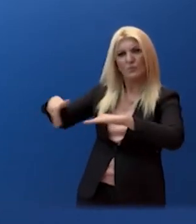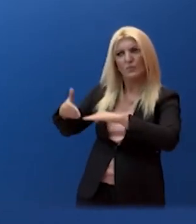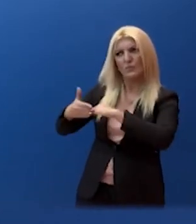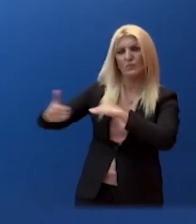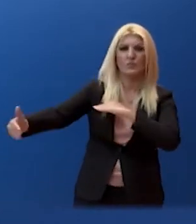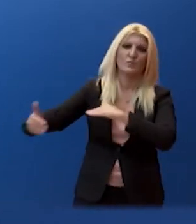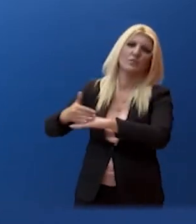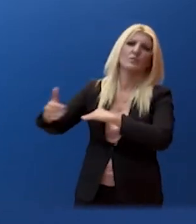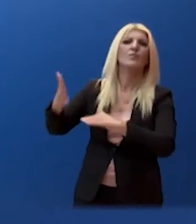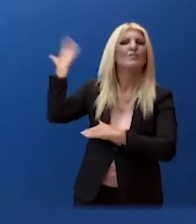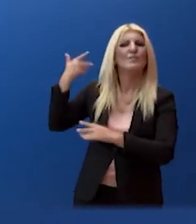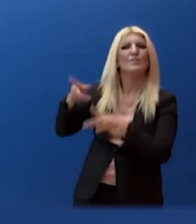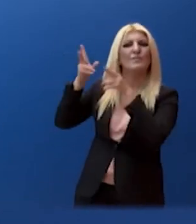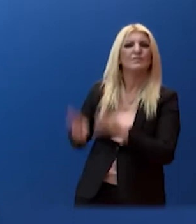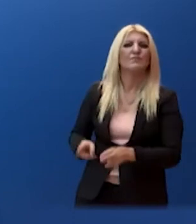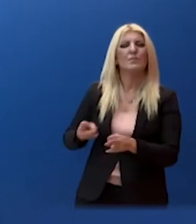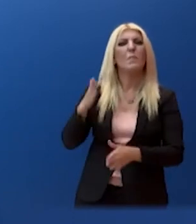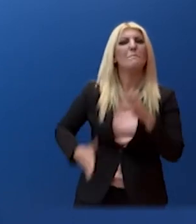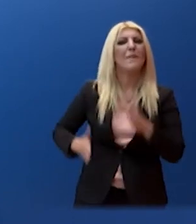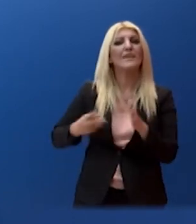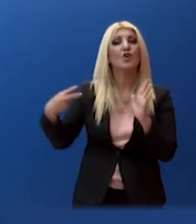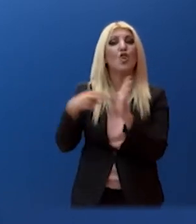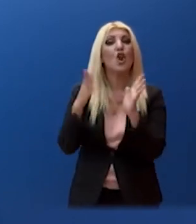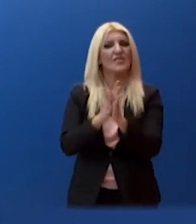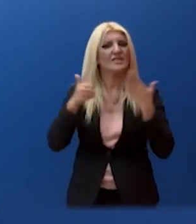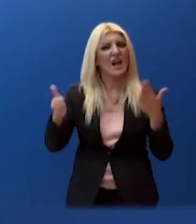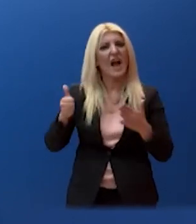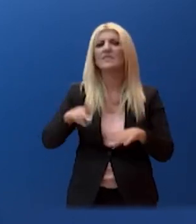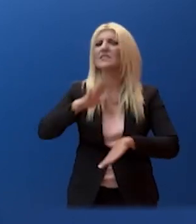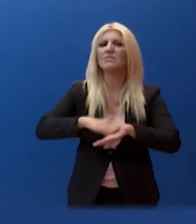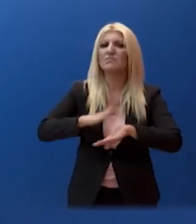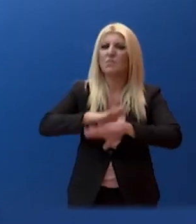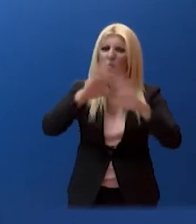που διεκόπησαν το Μάρτιο του 2016 με η πετειότητα της Τουρκίας.